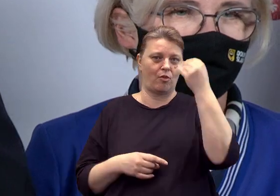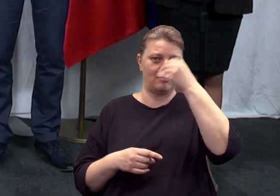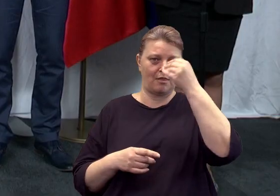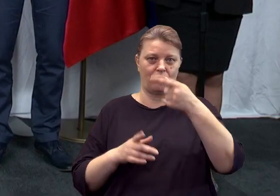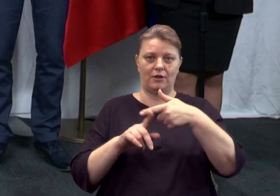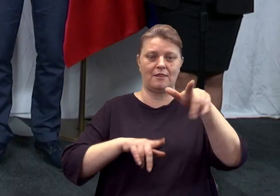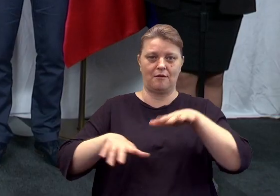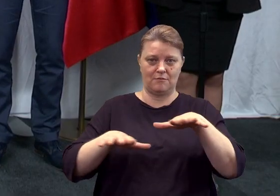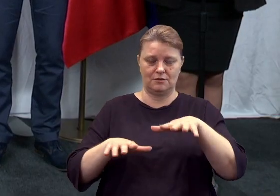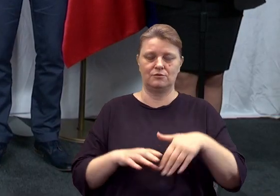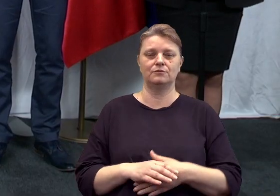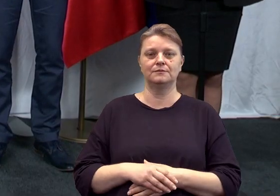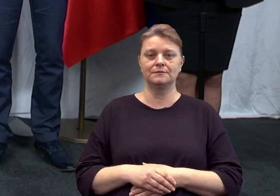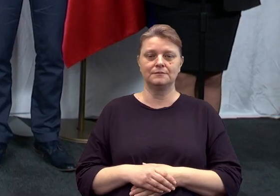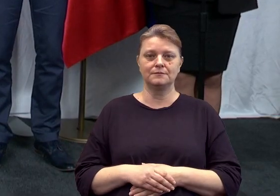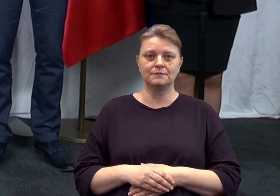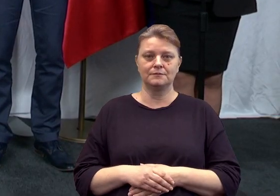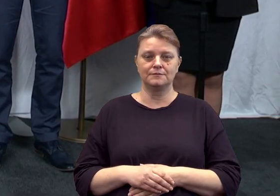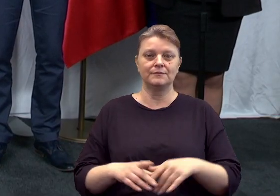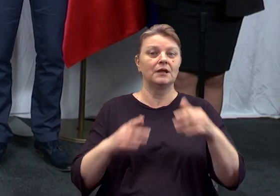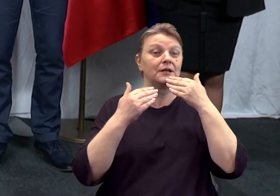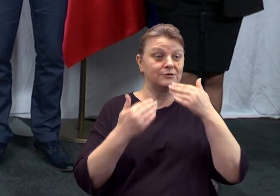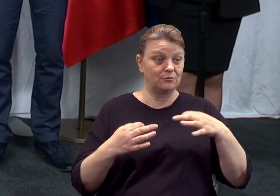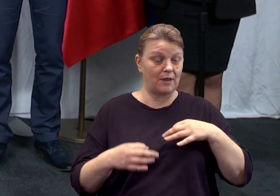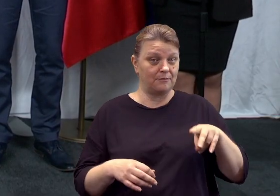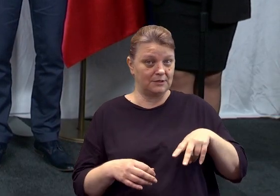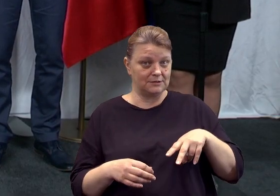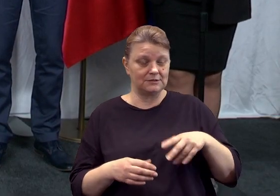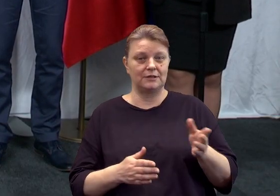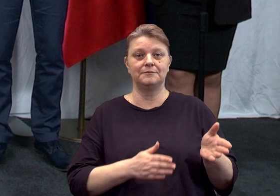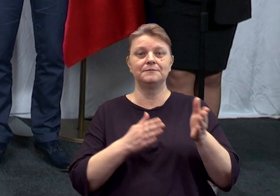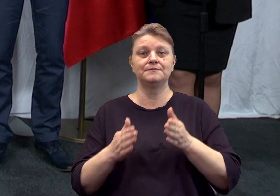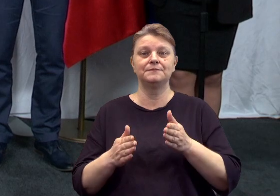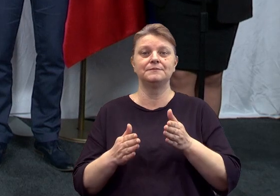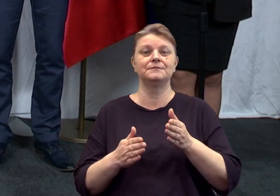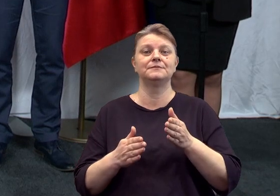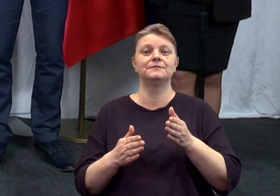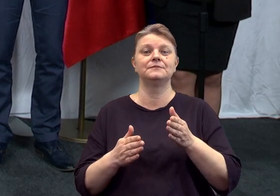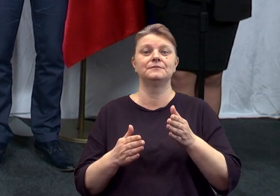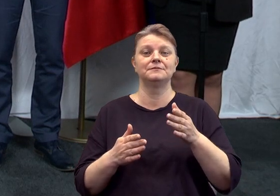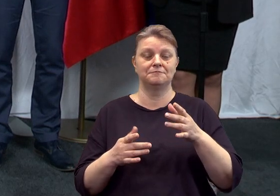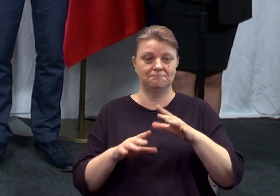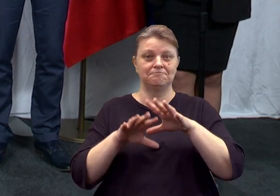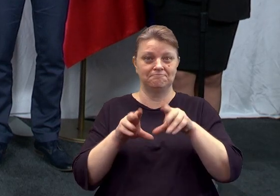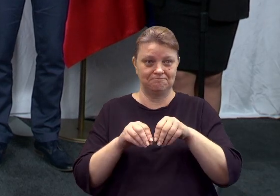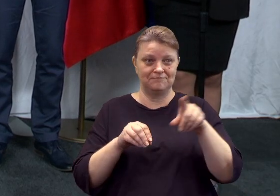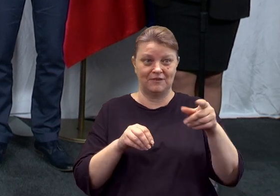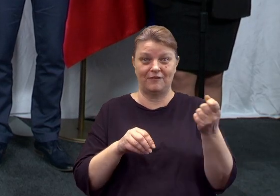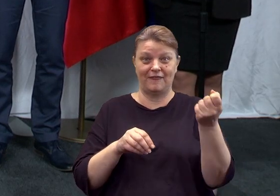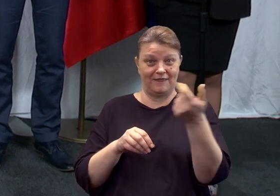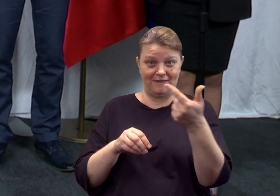stacjonarnej. Dziękuję bardzo. Dziękuję Pani Mistrze. Państwo ministrowie również brali udział w spotkaniu.